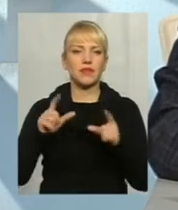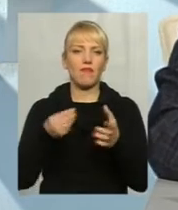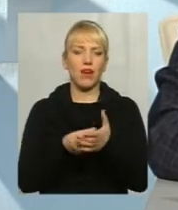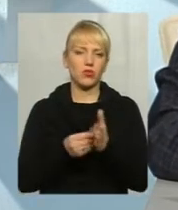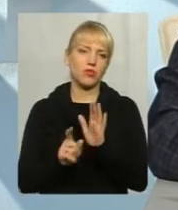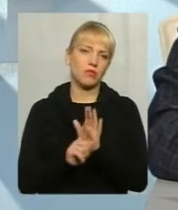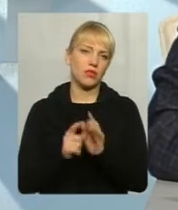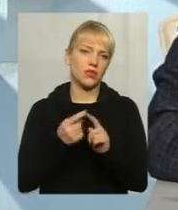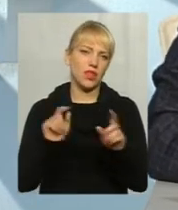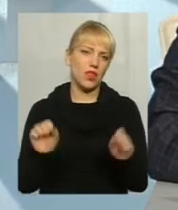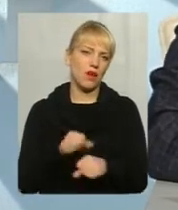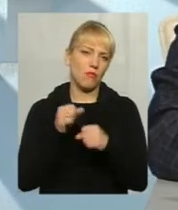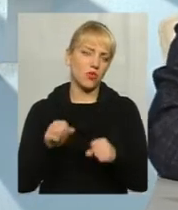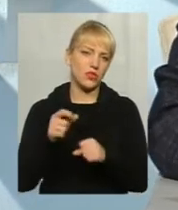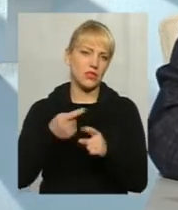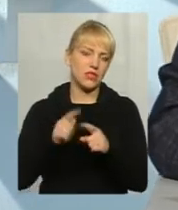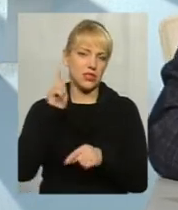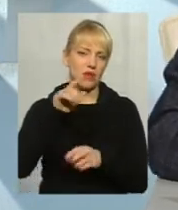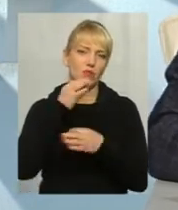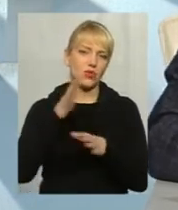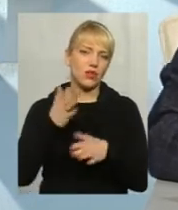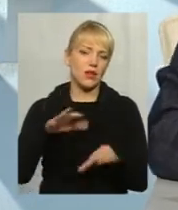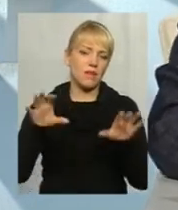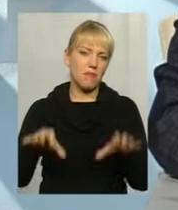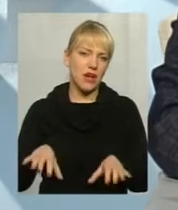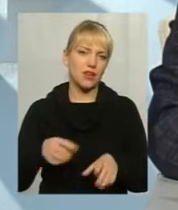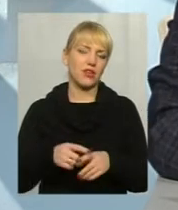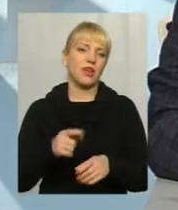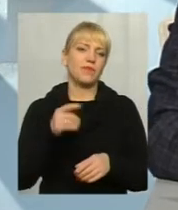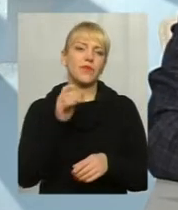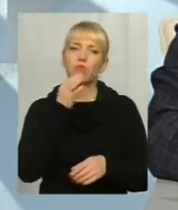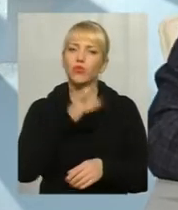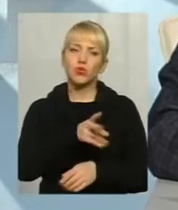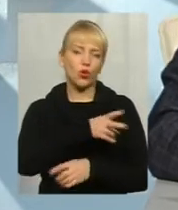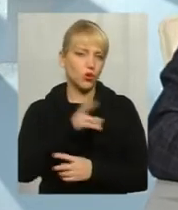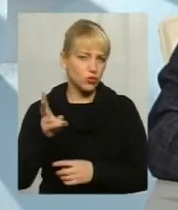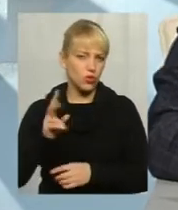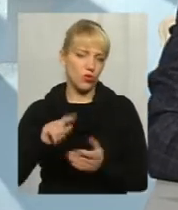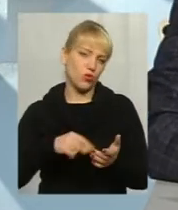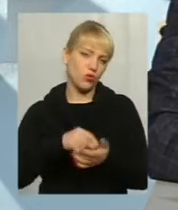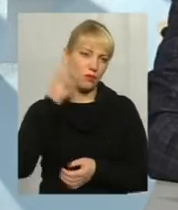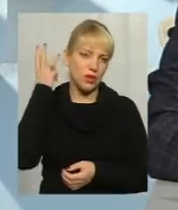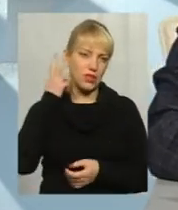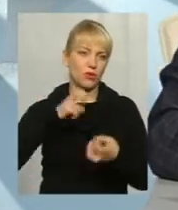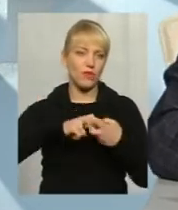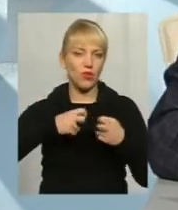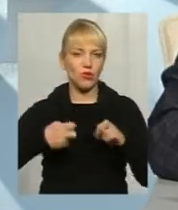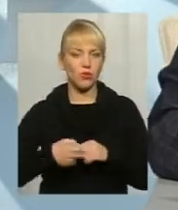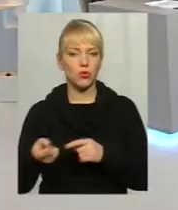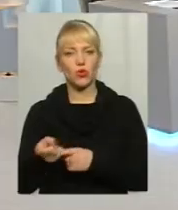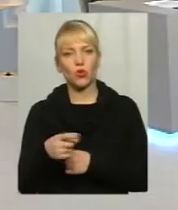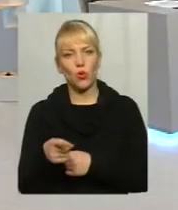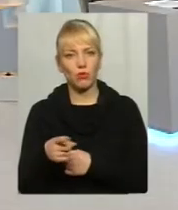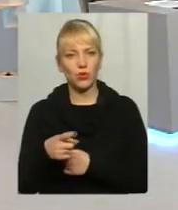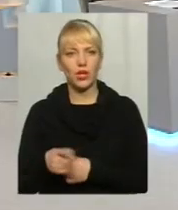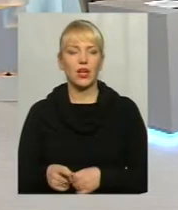І це знає будь-який мер, це знає будь-який губернатор, це знає хто в Хмельницькому, Івано-Франківську, Тернополі,